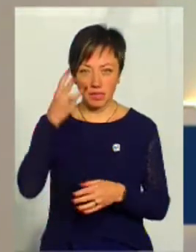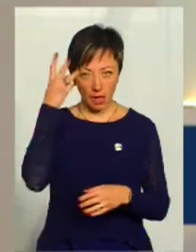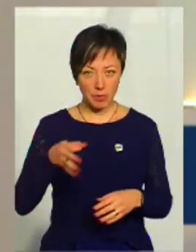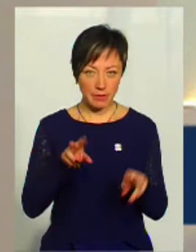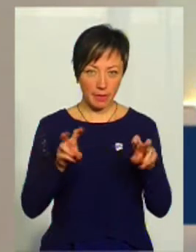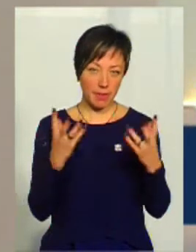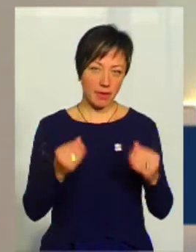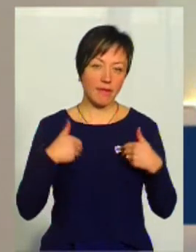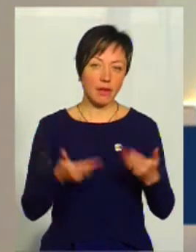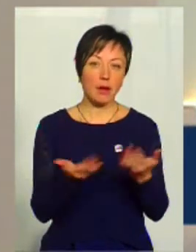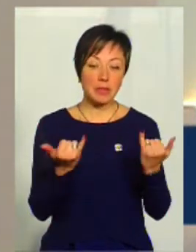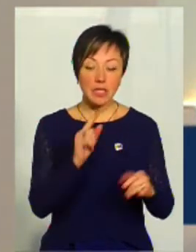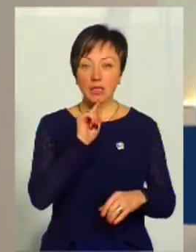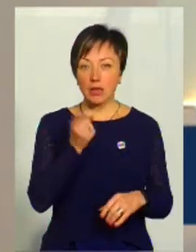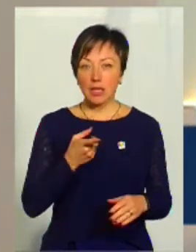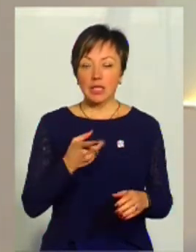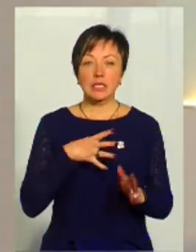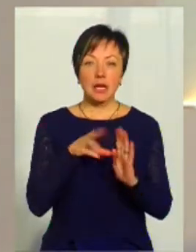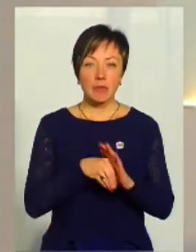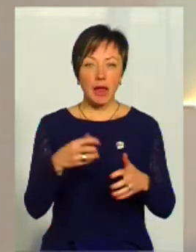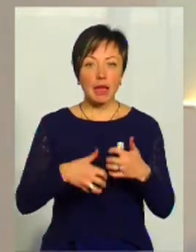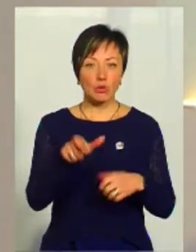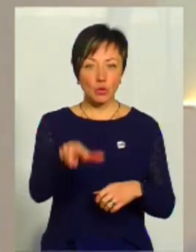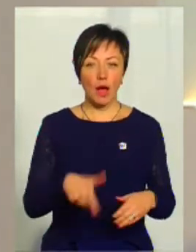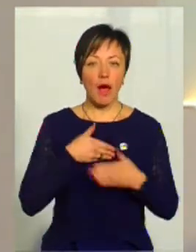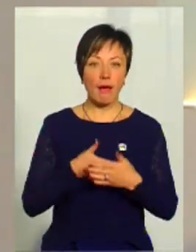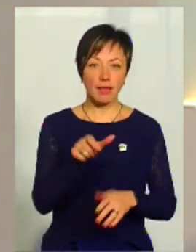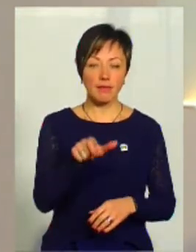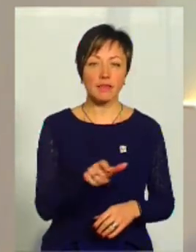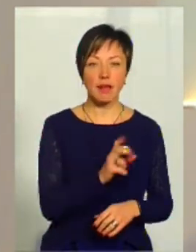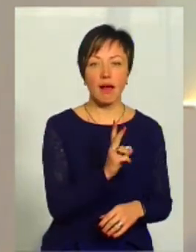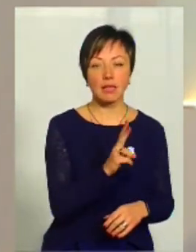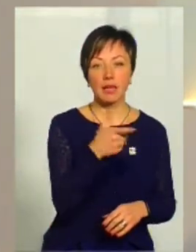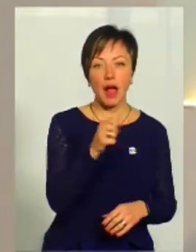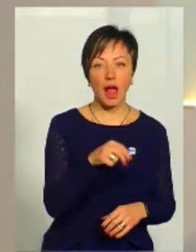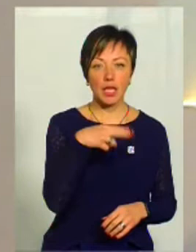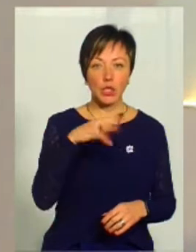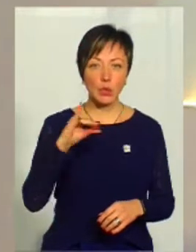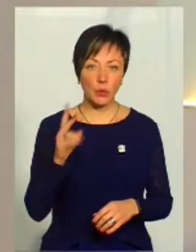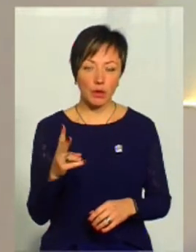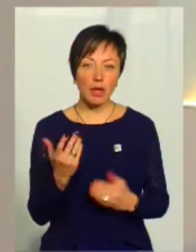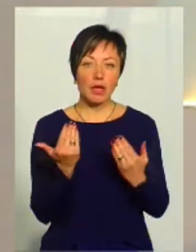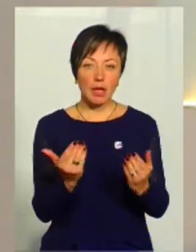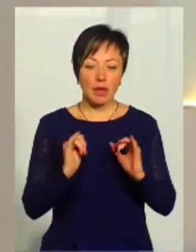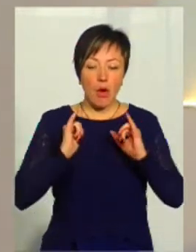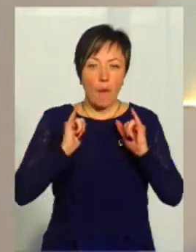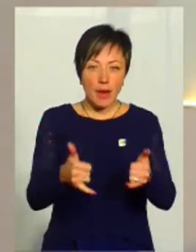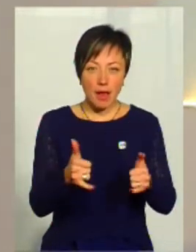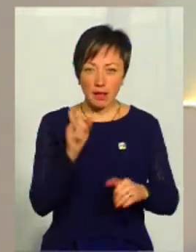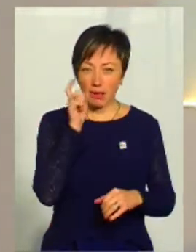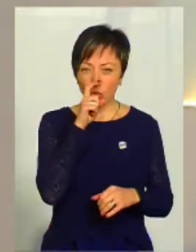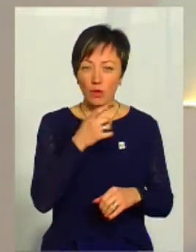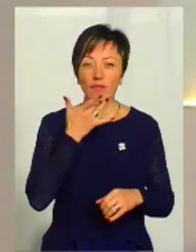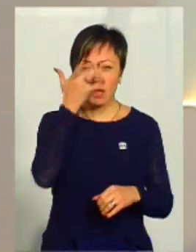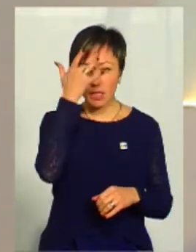вітаємо. Нині роковини загибелі херсонської активістки Катерини Гандзюк. Нагадаю, її обіляли серчаною